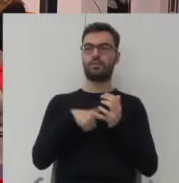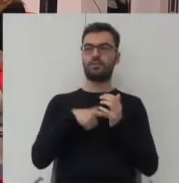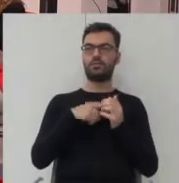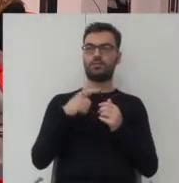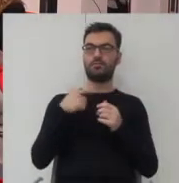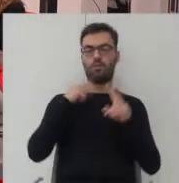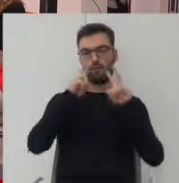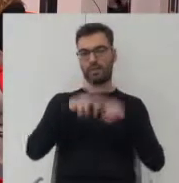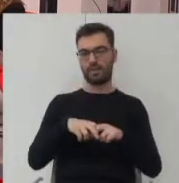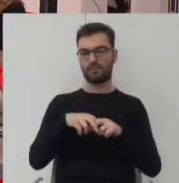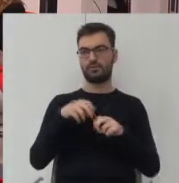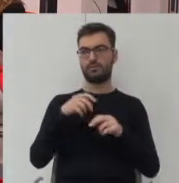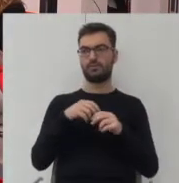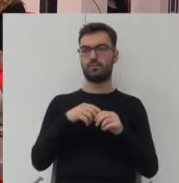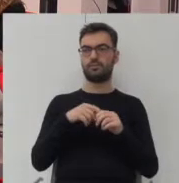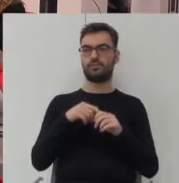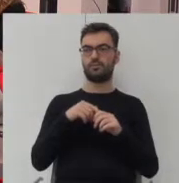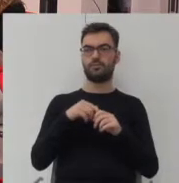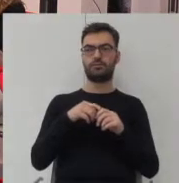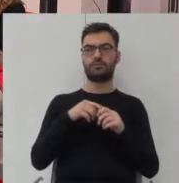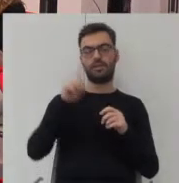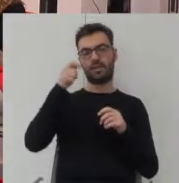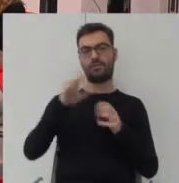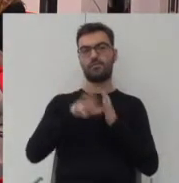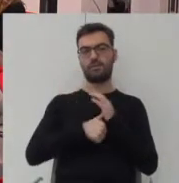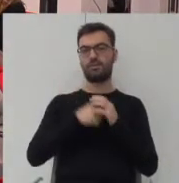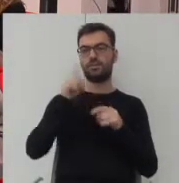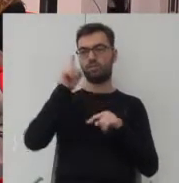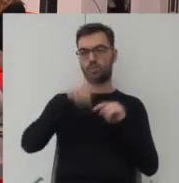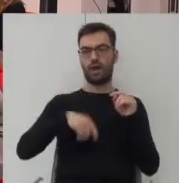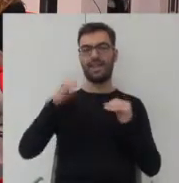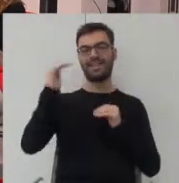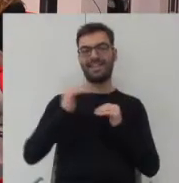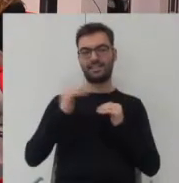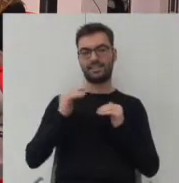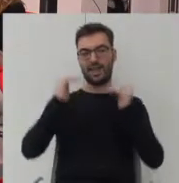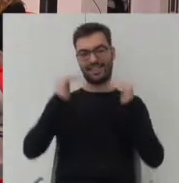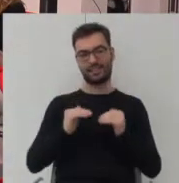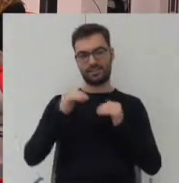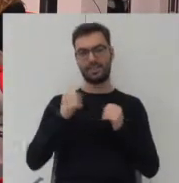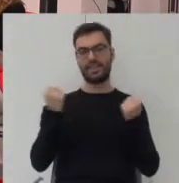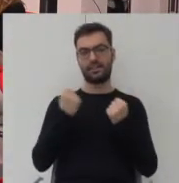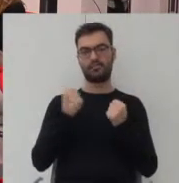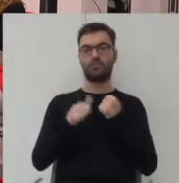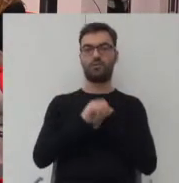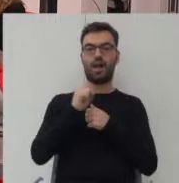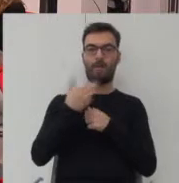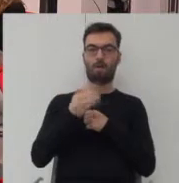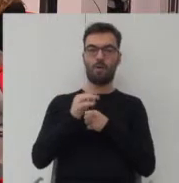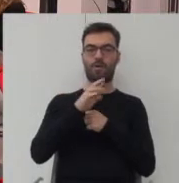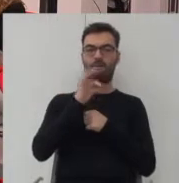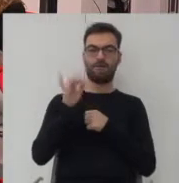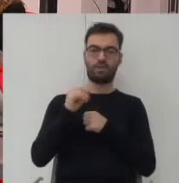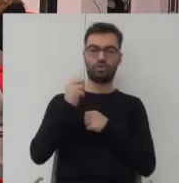study na Density, jest określana jako miasto o złej, niskiej intensywności, właśnie przez amorficzność wszystkich